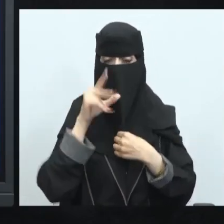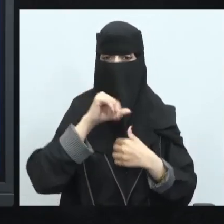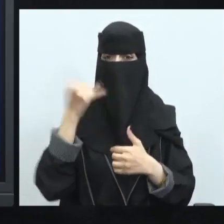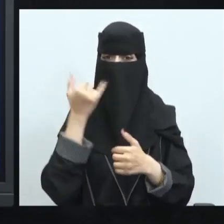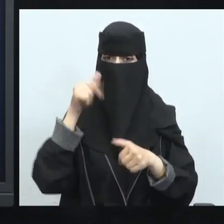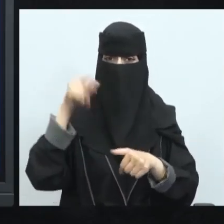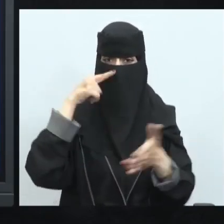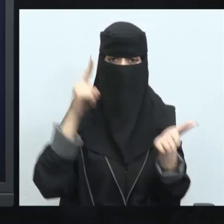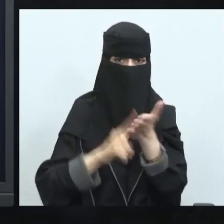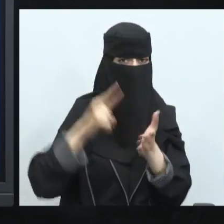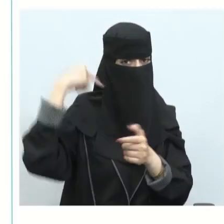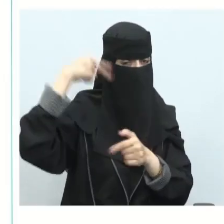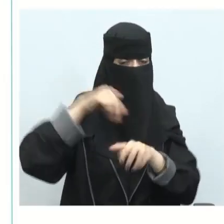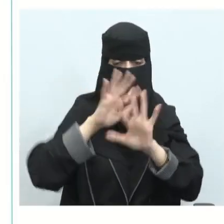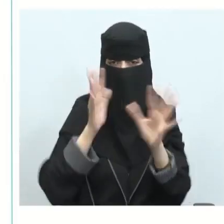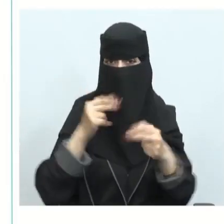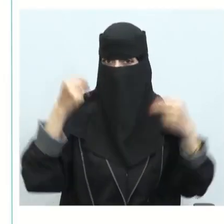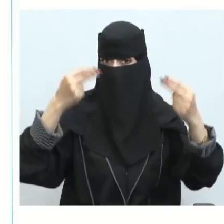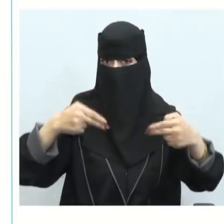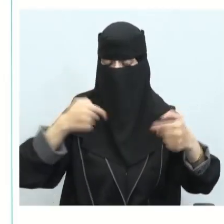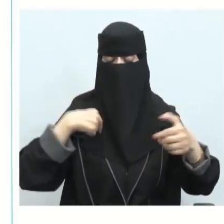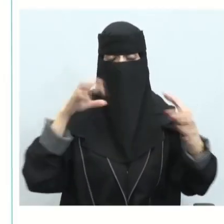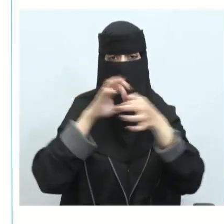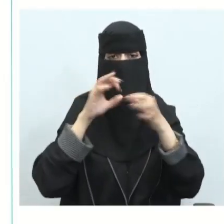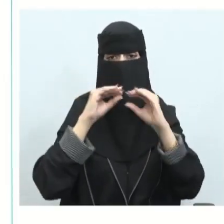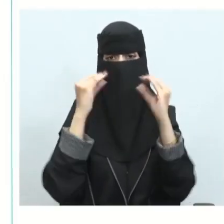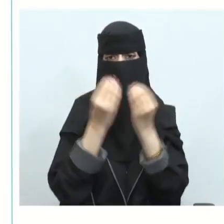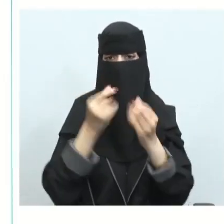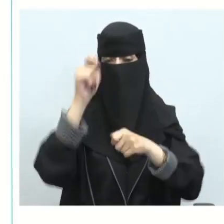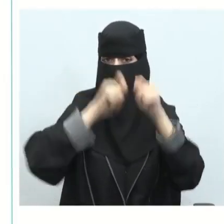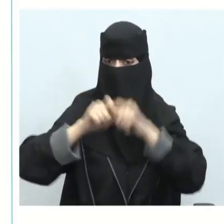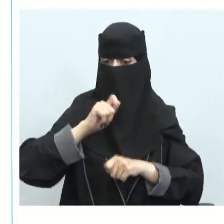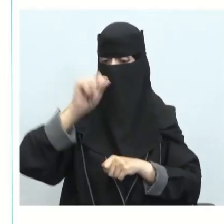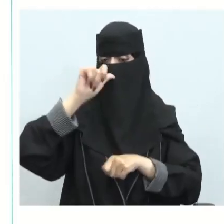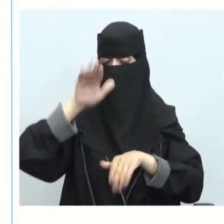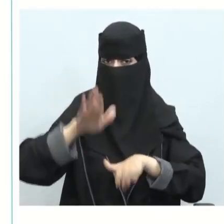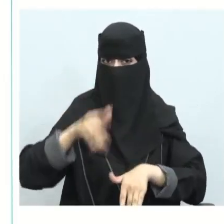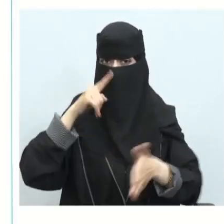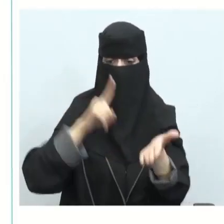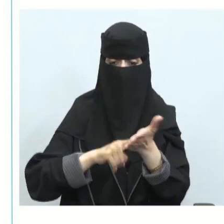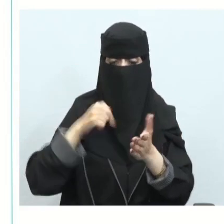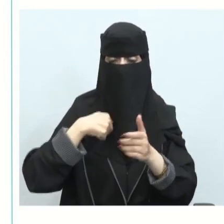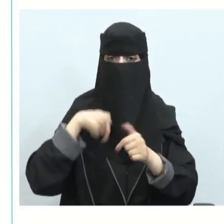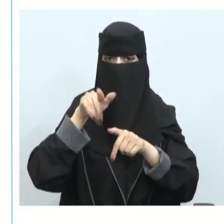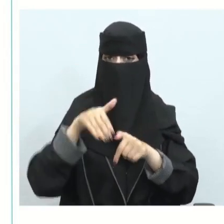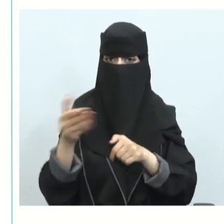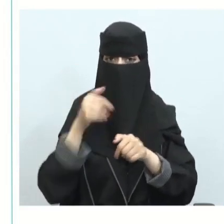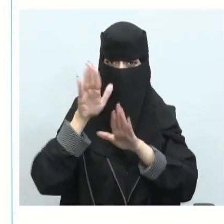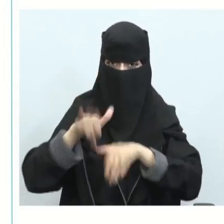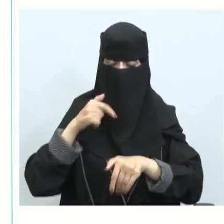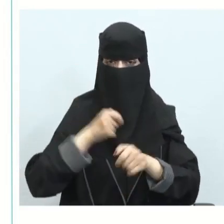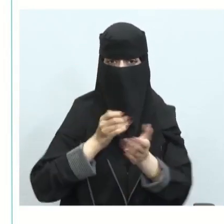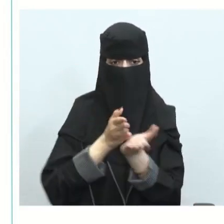جدا أن نفكر في كل فعالية فيما يتعلق في إدارة استخدام المياه إذن يجب توفير إمدادات كافية من المياه في